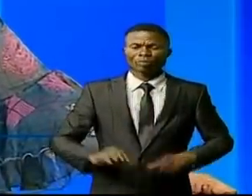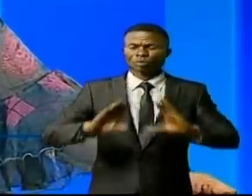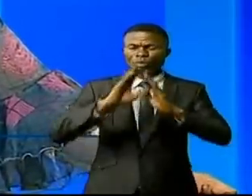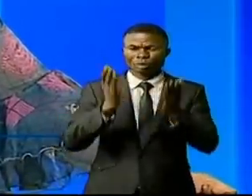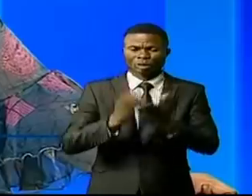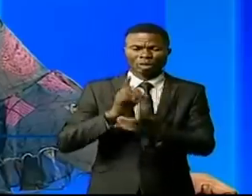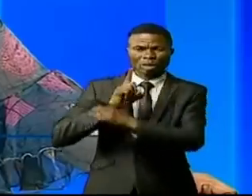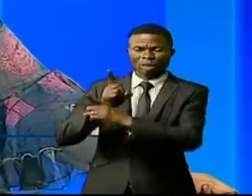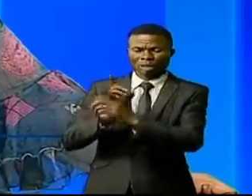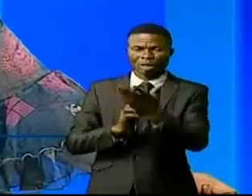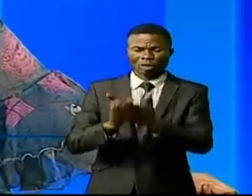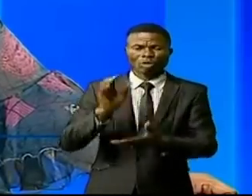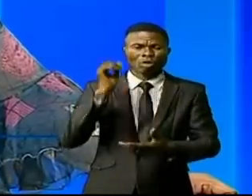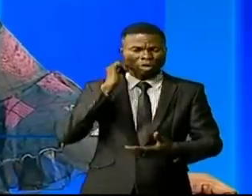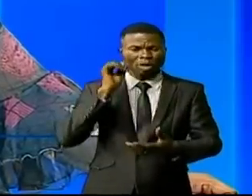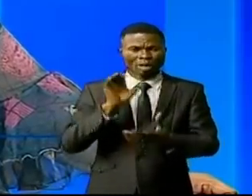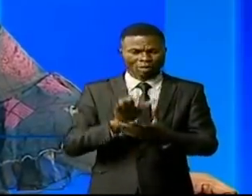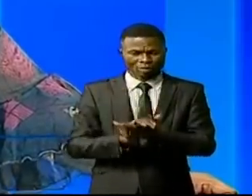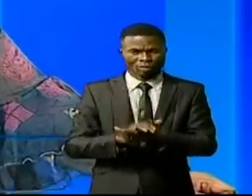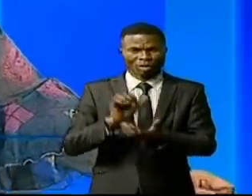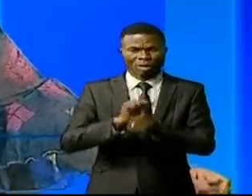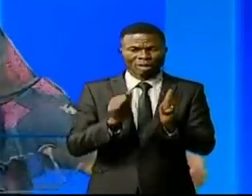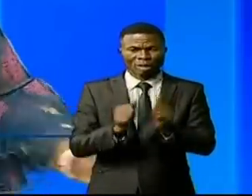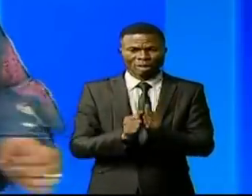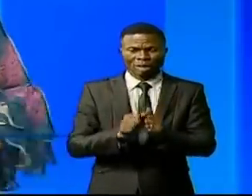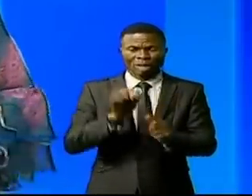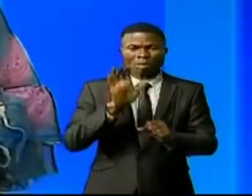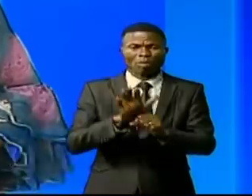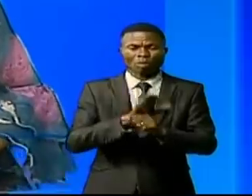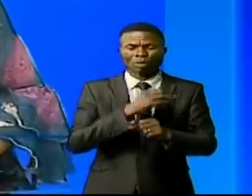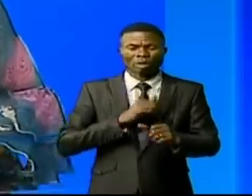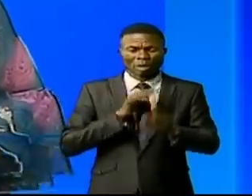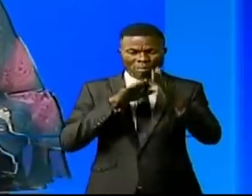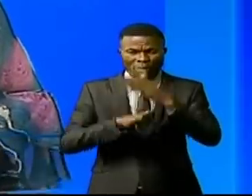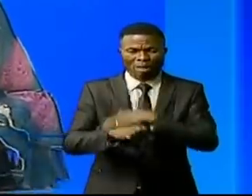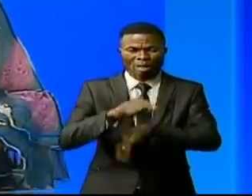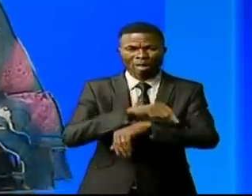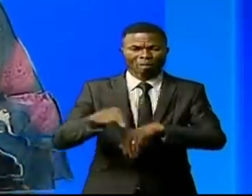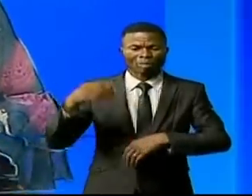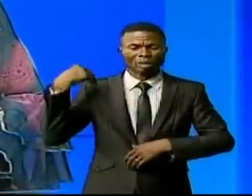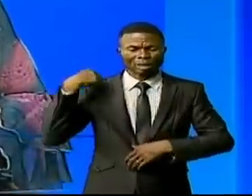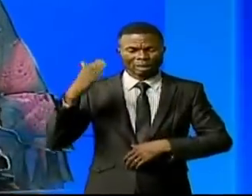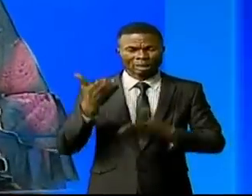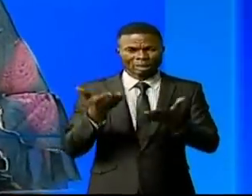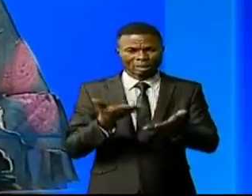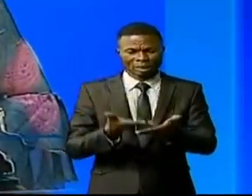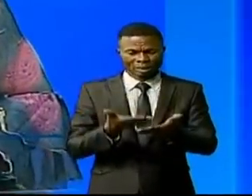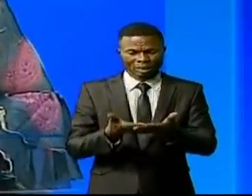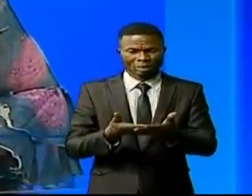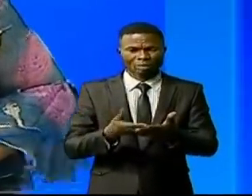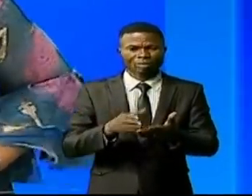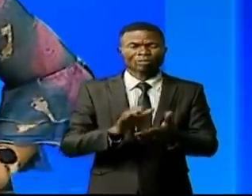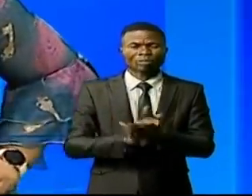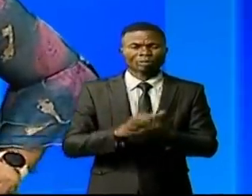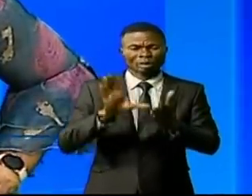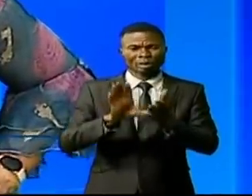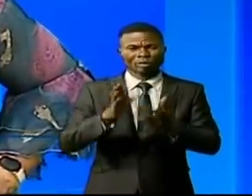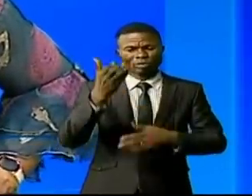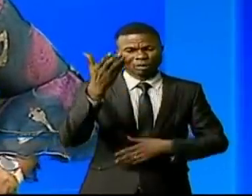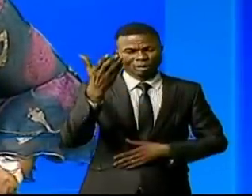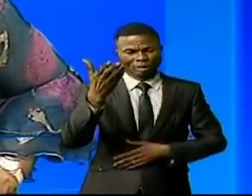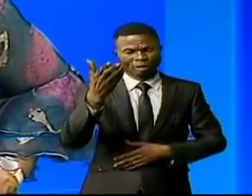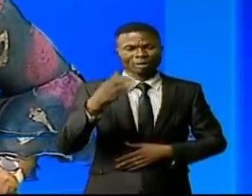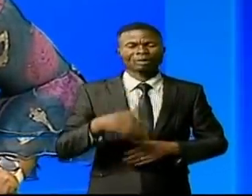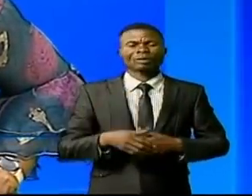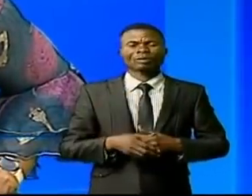de la défense des droits des femmes sur la représentativité des femmes congolaises dans les instances de presse de décision. Naïcha Kiela Moïla, José